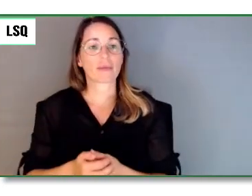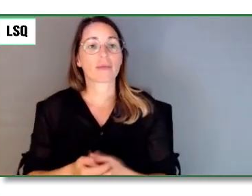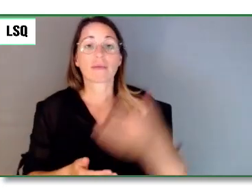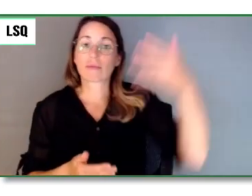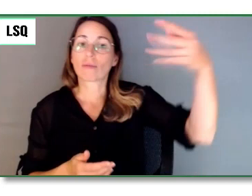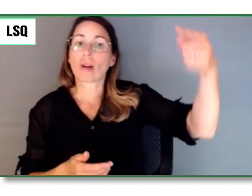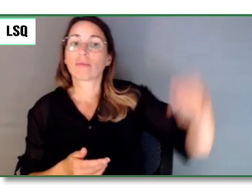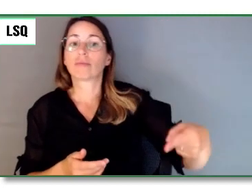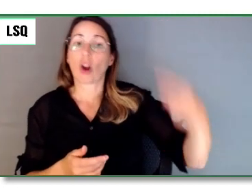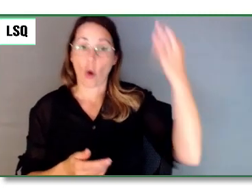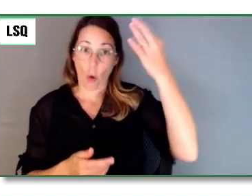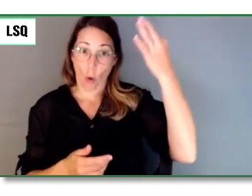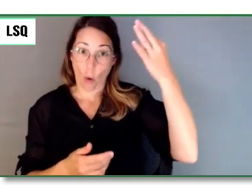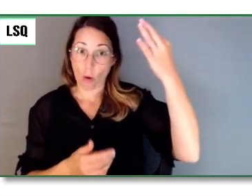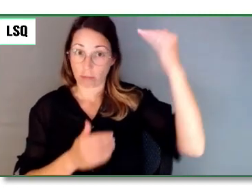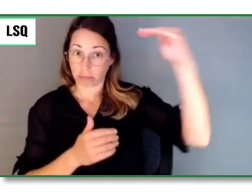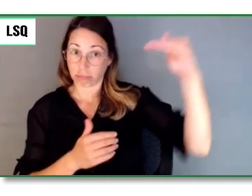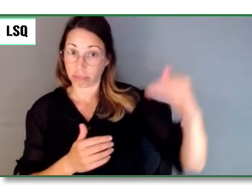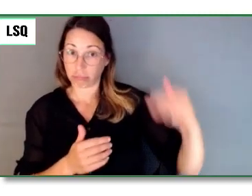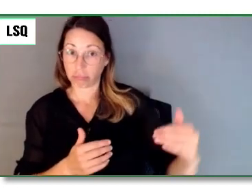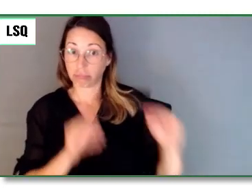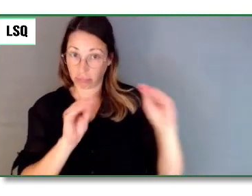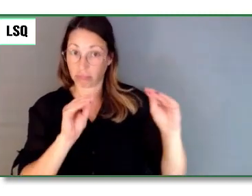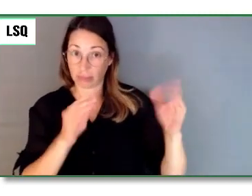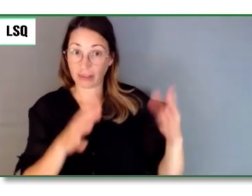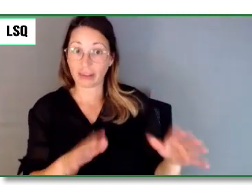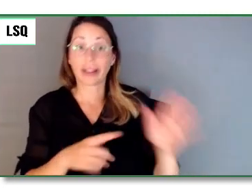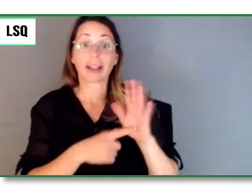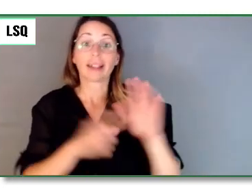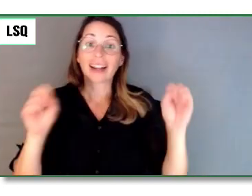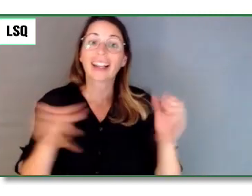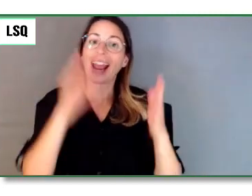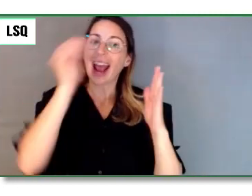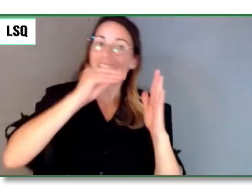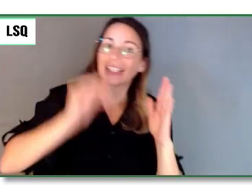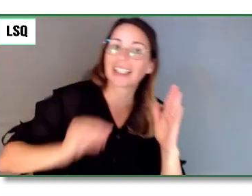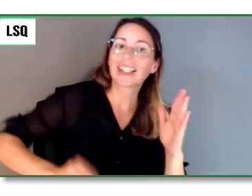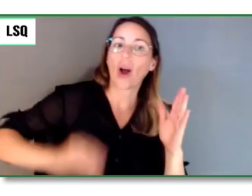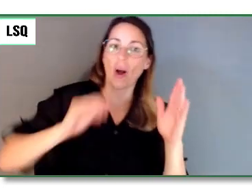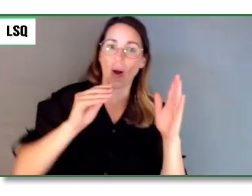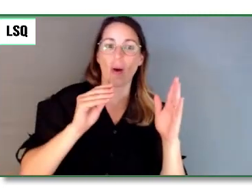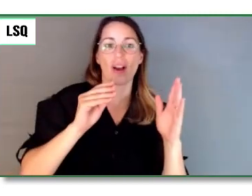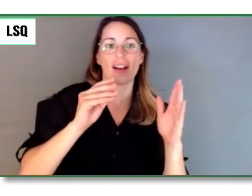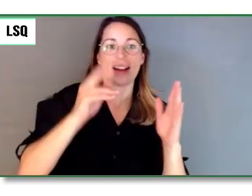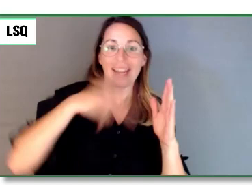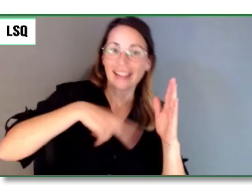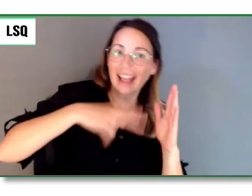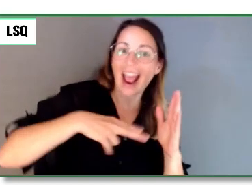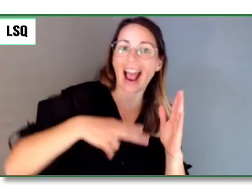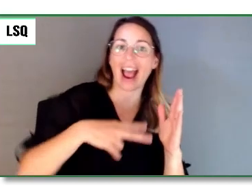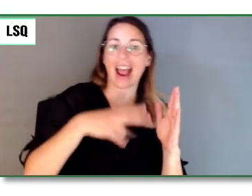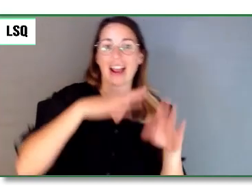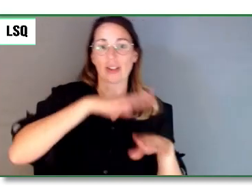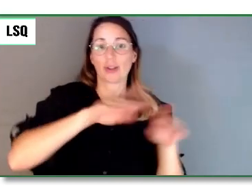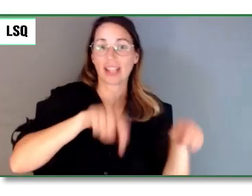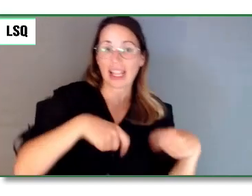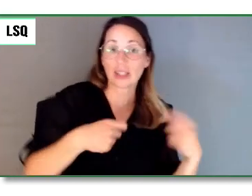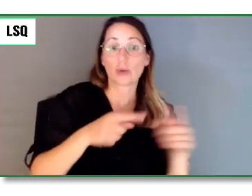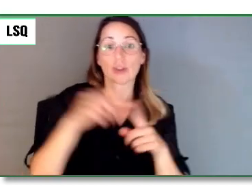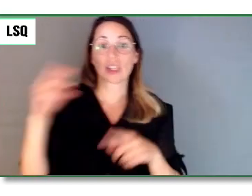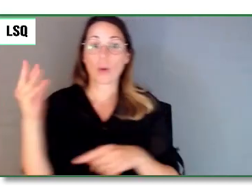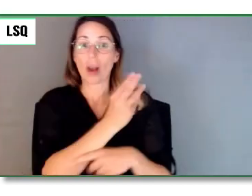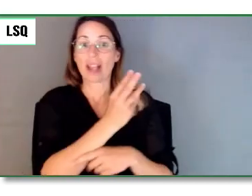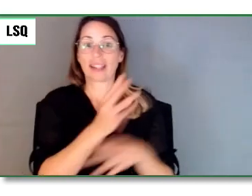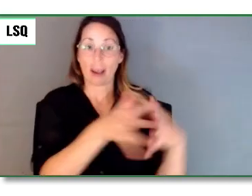C'est dans les études environnementales que ça a été, donc, donné dans le cadre d'un cours sur l